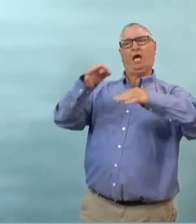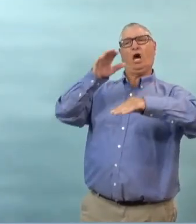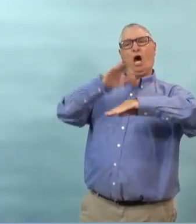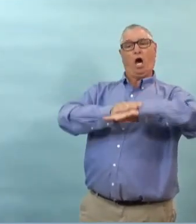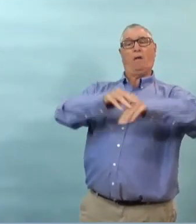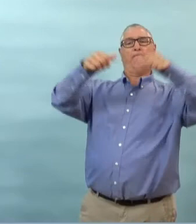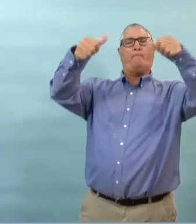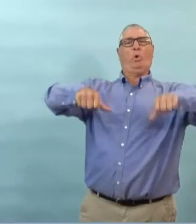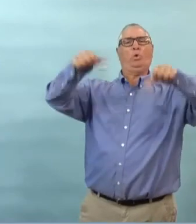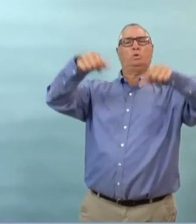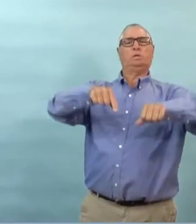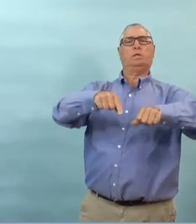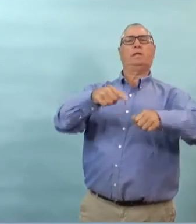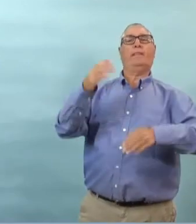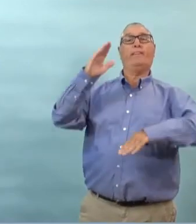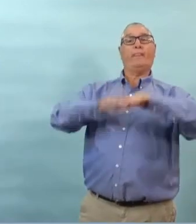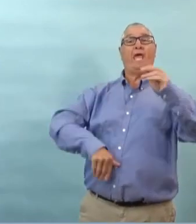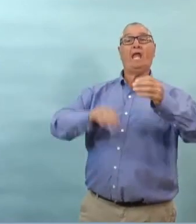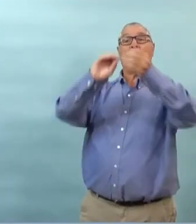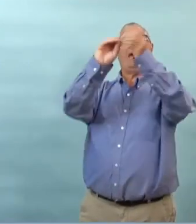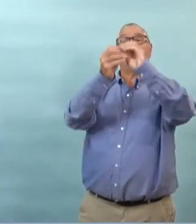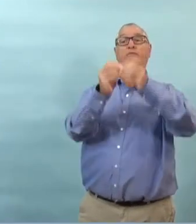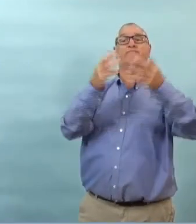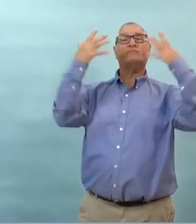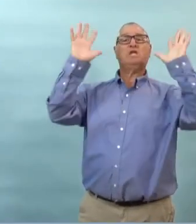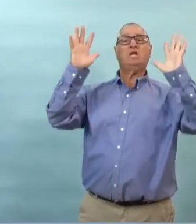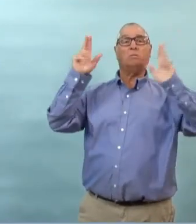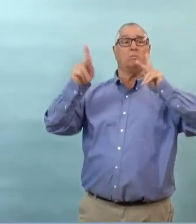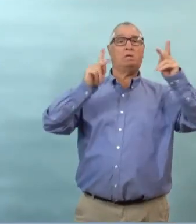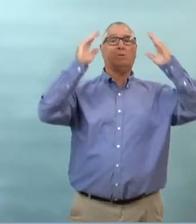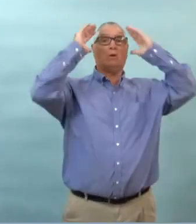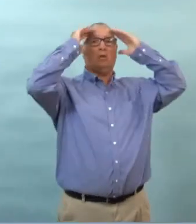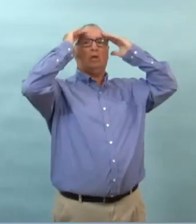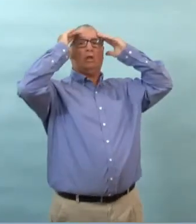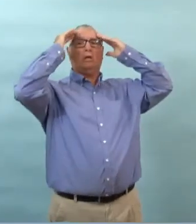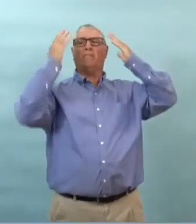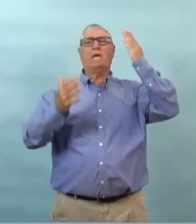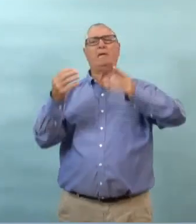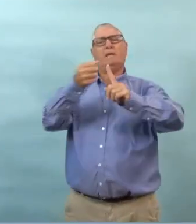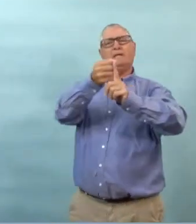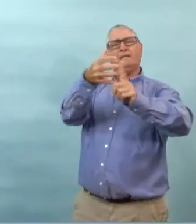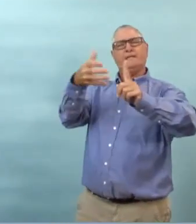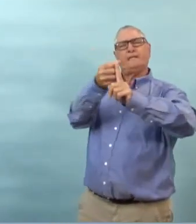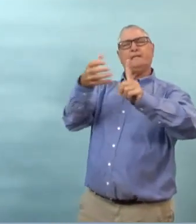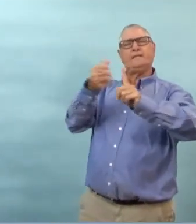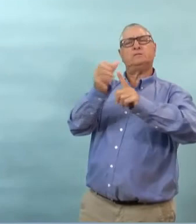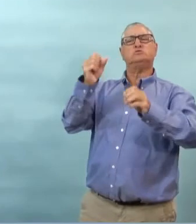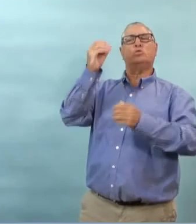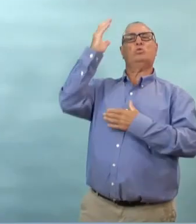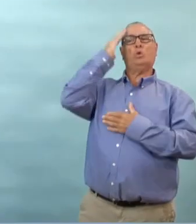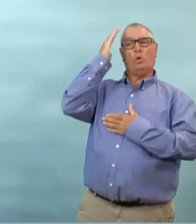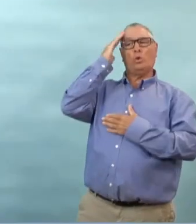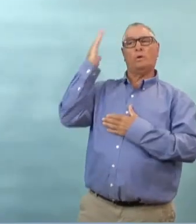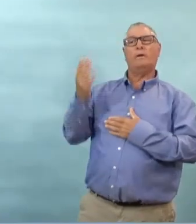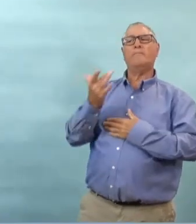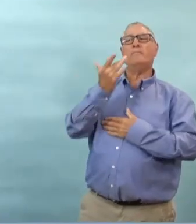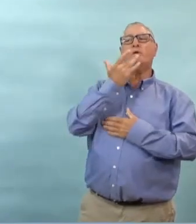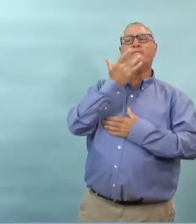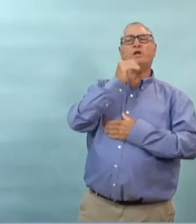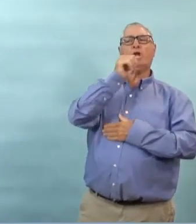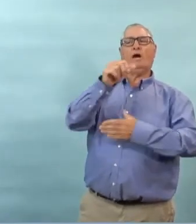plus de détails au lieu du point de presse simple qu'on reçoit pendant les fins de semaine